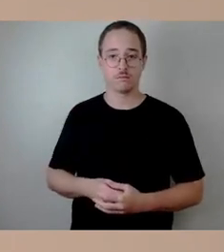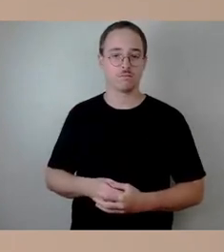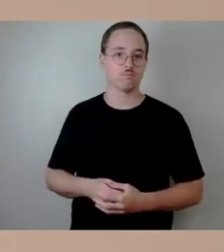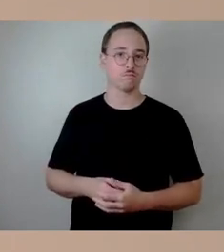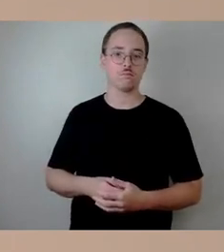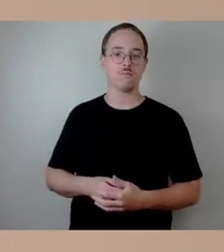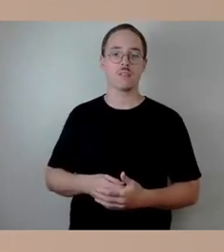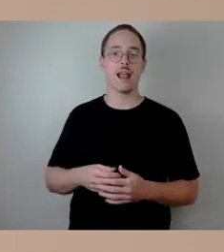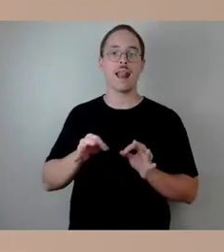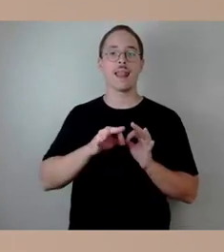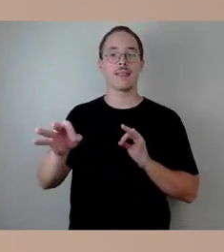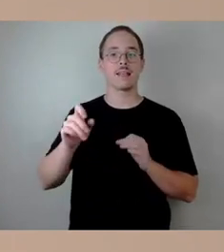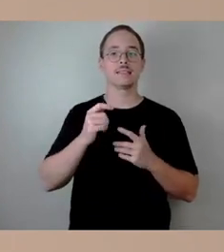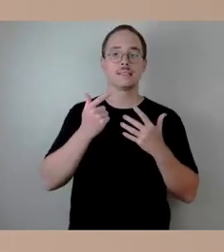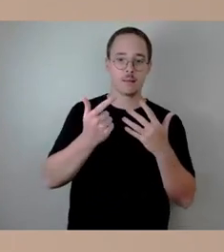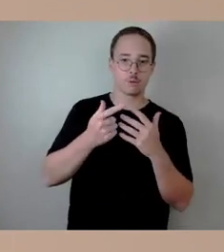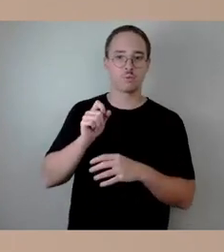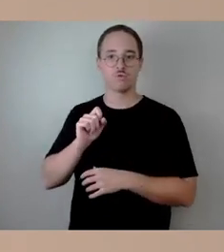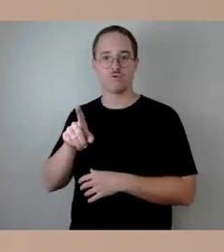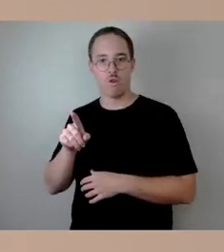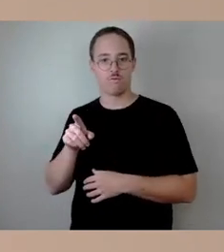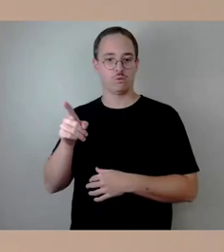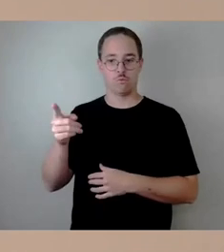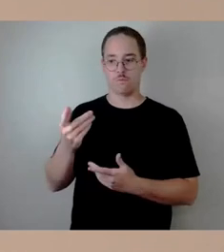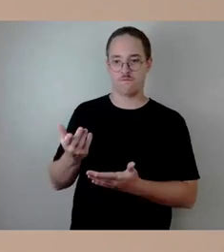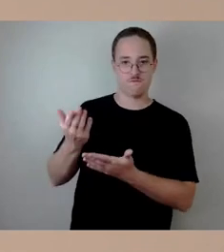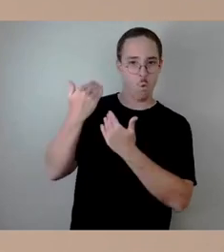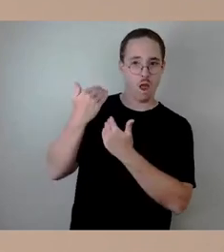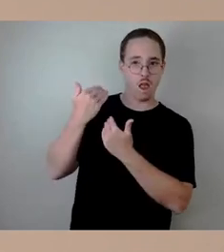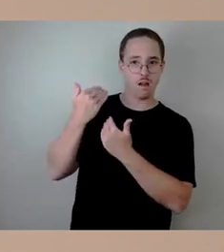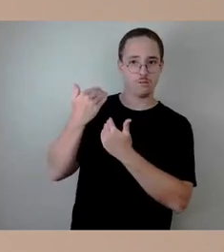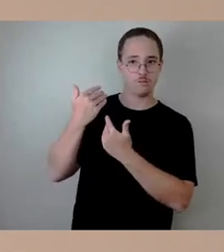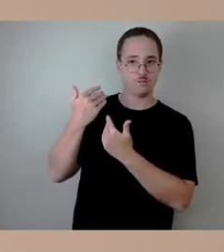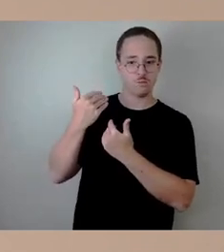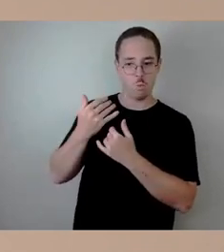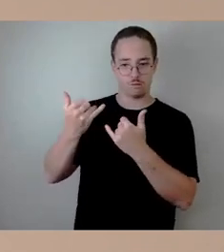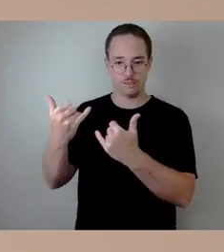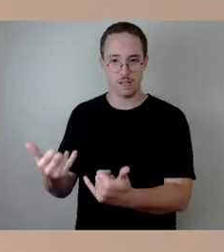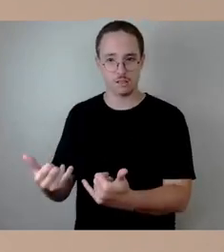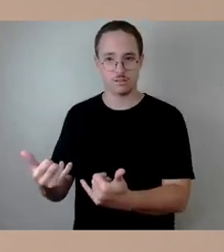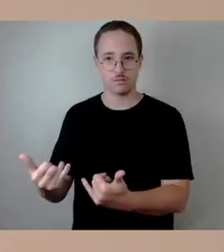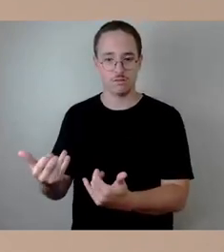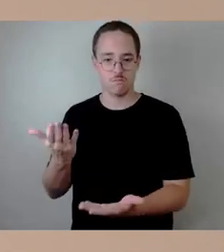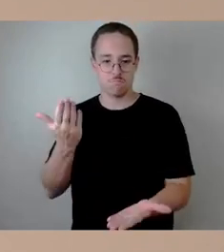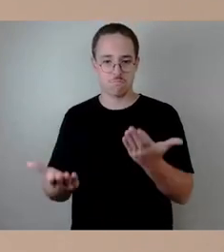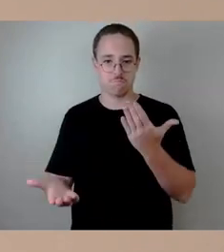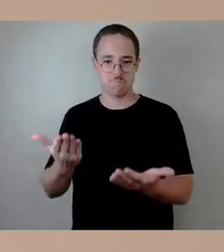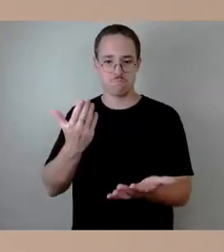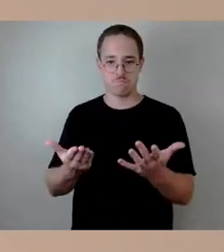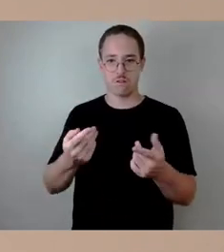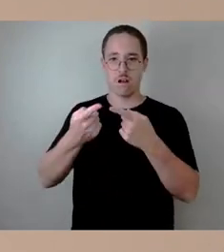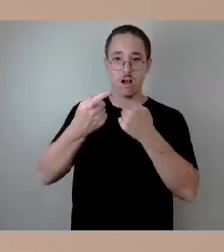Reisezeit während des Verkehrsversuchs gegenüber den Vorhererhebungen, also sozusagen keine entsprechende Abweichung mit Blick auf die Simulation.